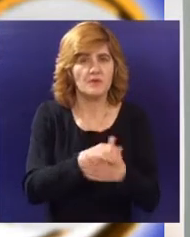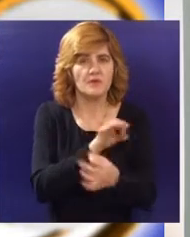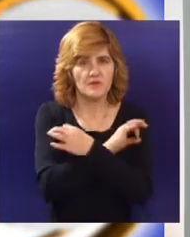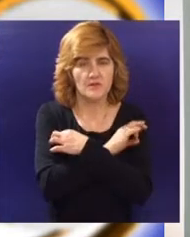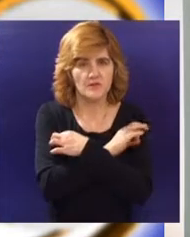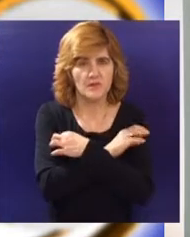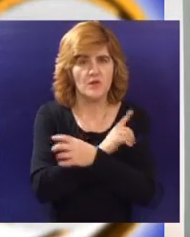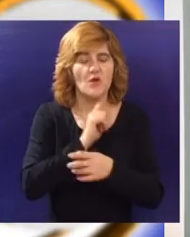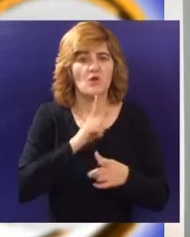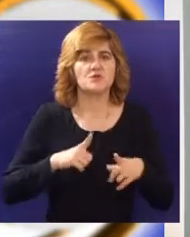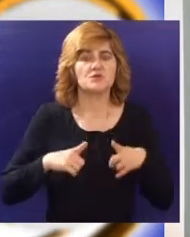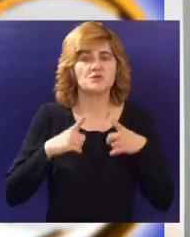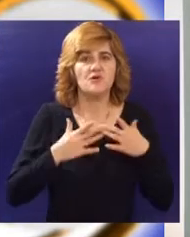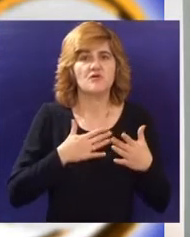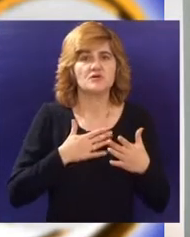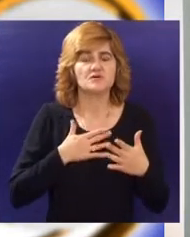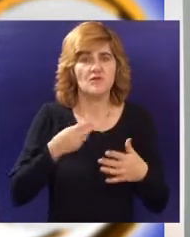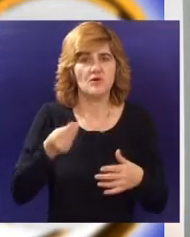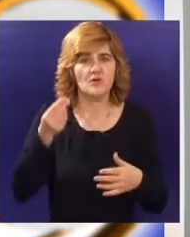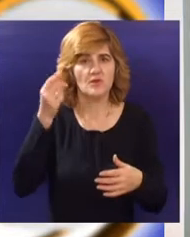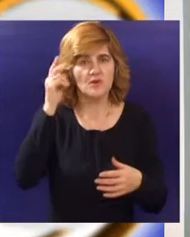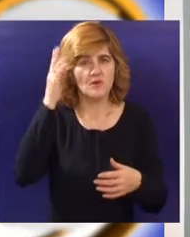koji svoje živote dali najčasnije.